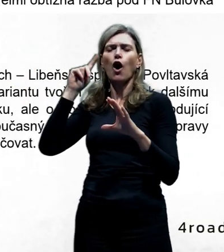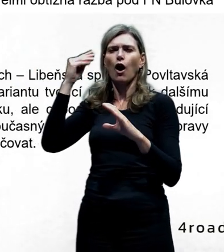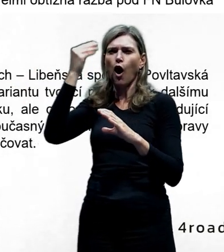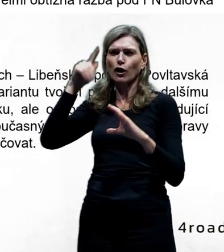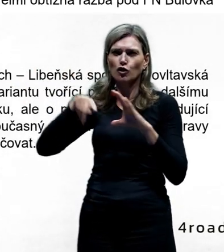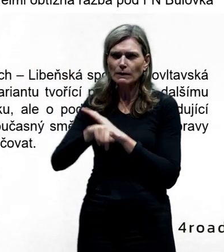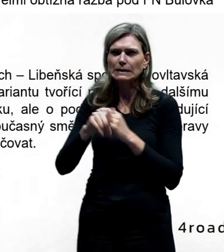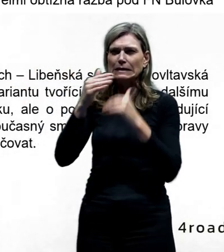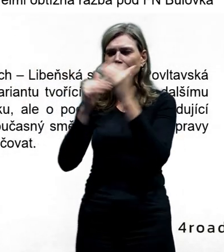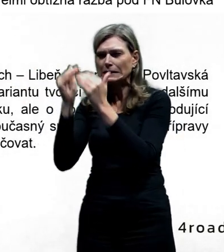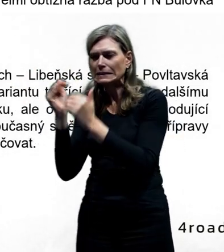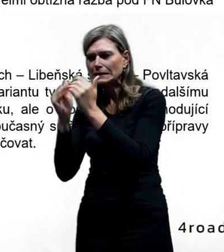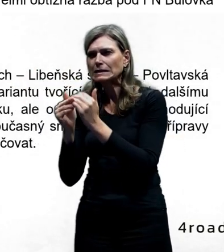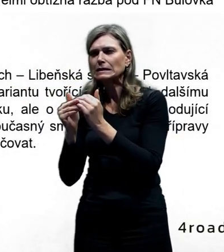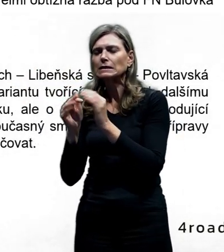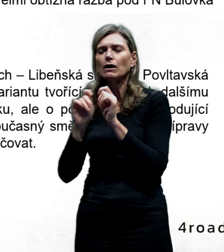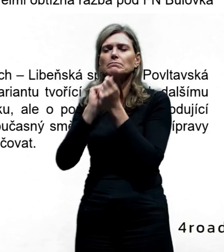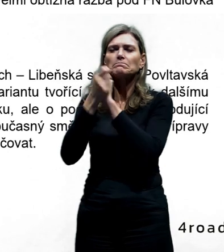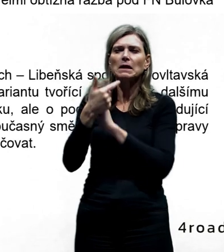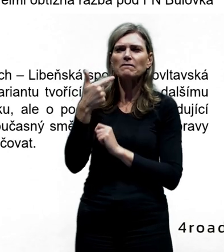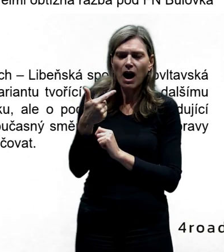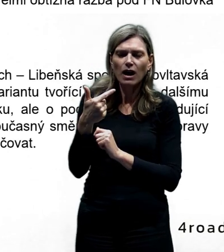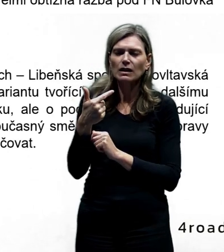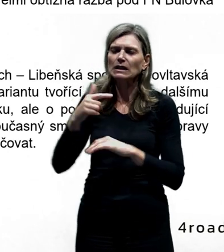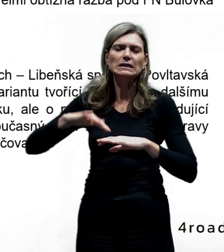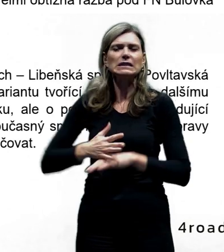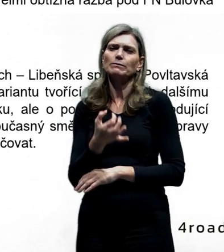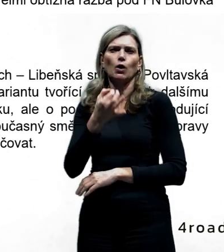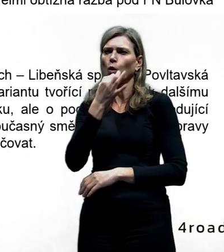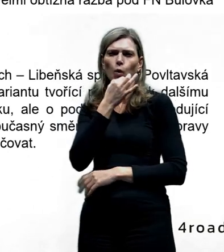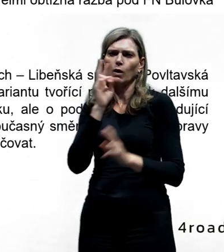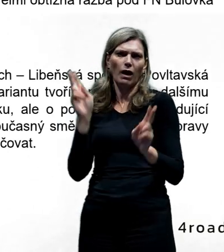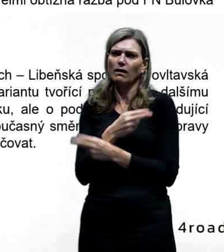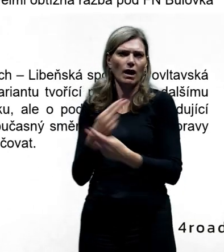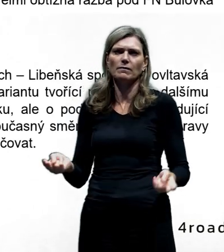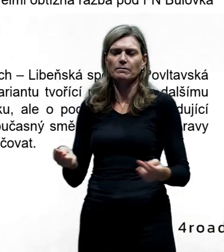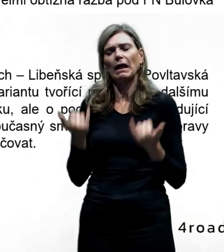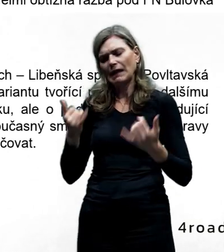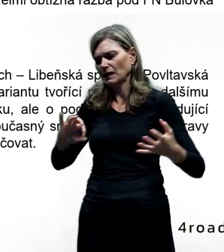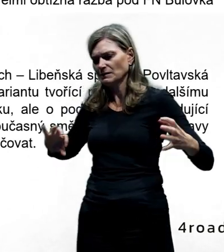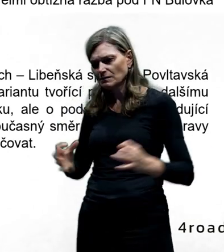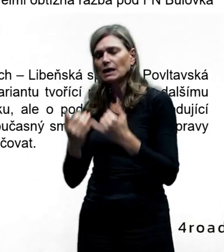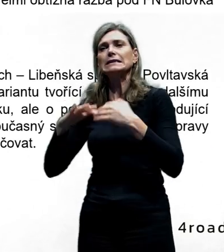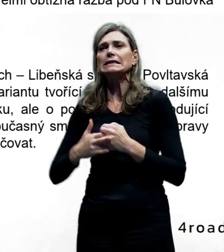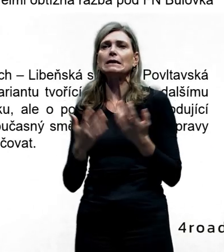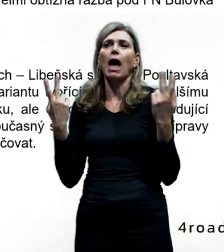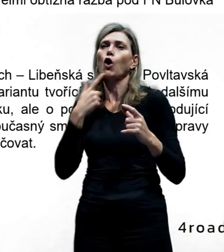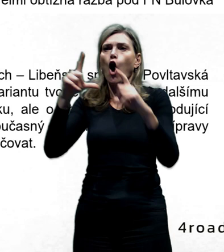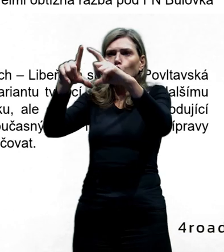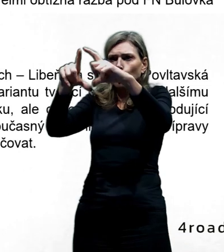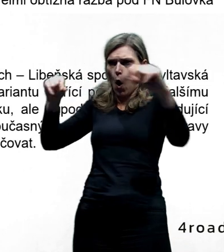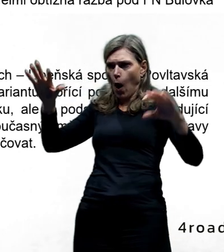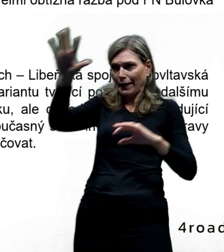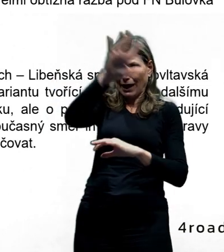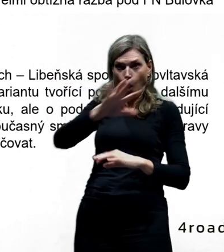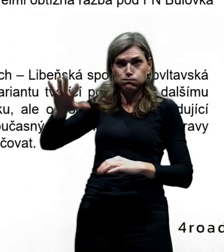dvěma není možné. Není to možné, když to teďka schrnu velmi jednoduše, je to stávající trojuhelník, kde my odstraníme